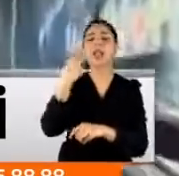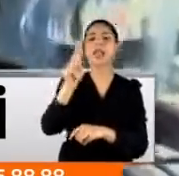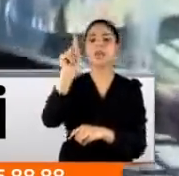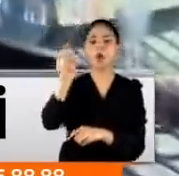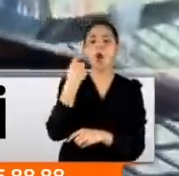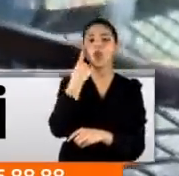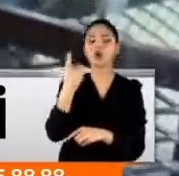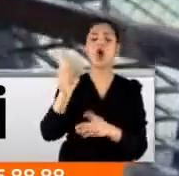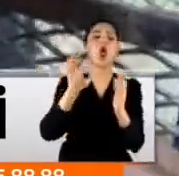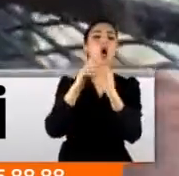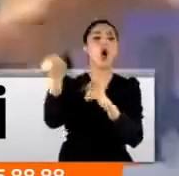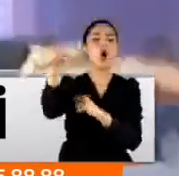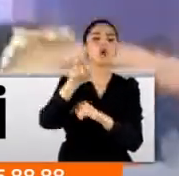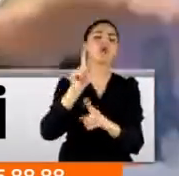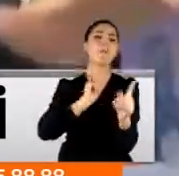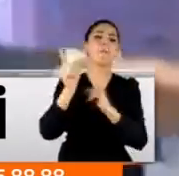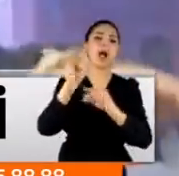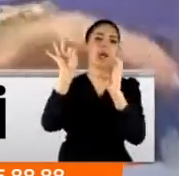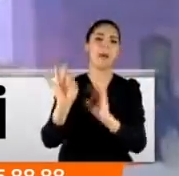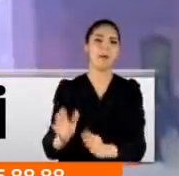örgütün yargılanmasına başlanmıştı.